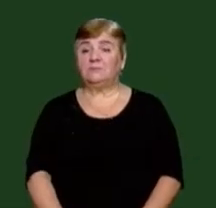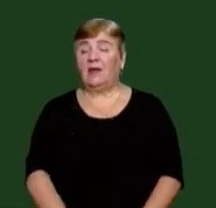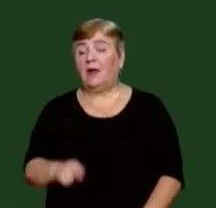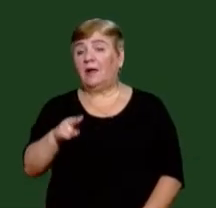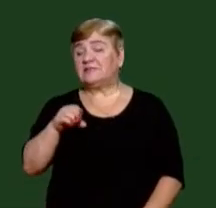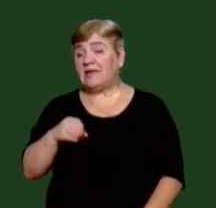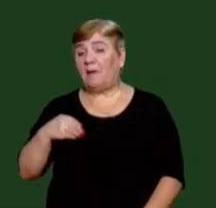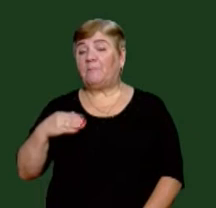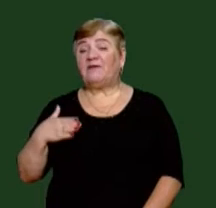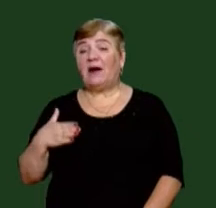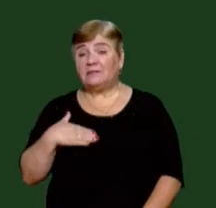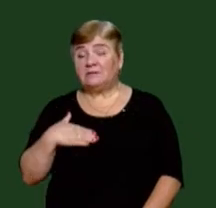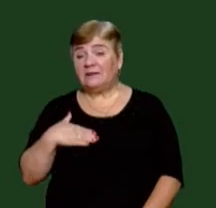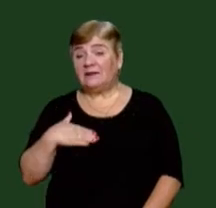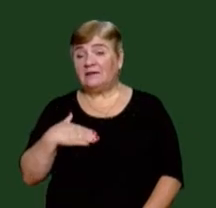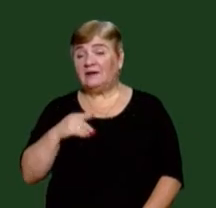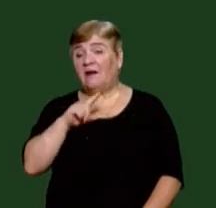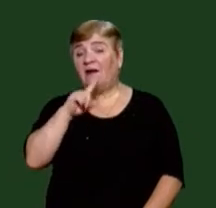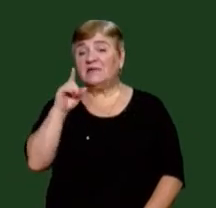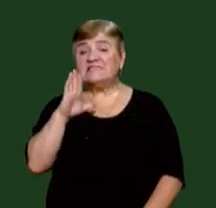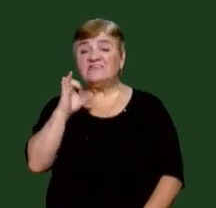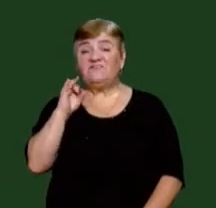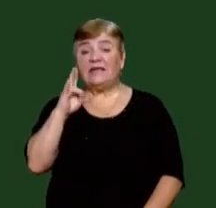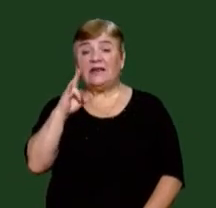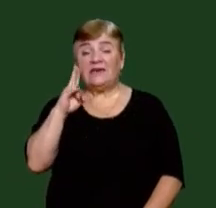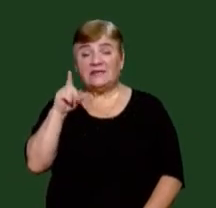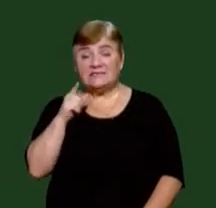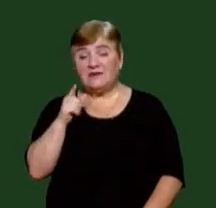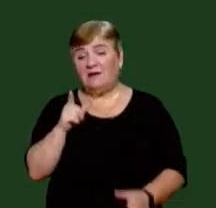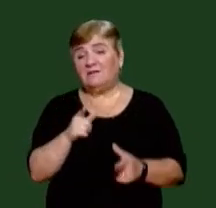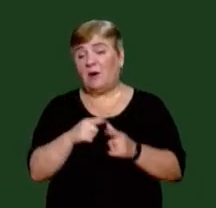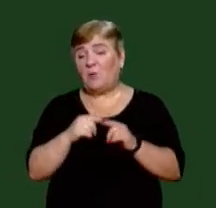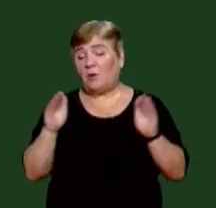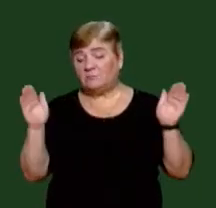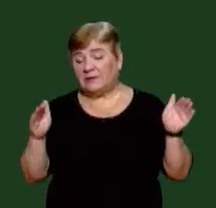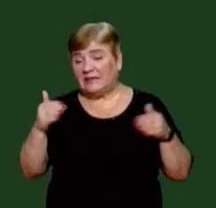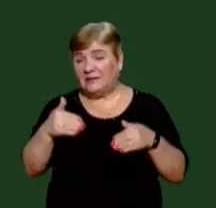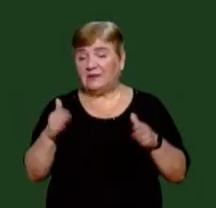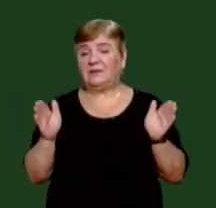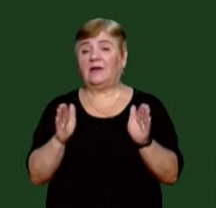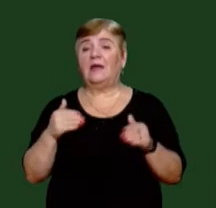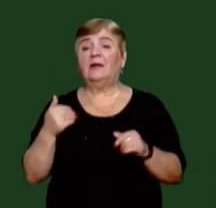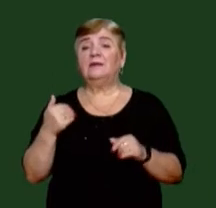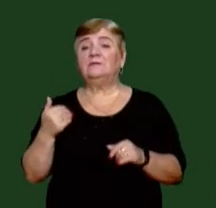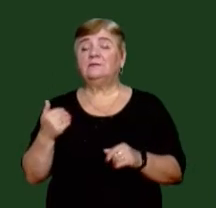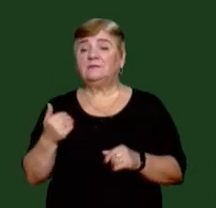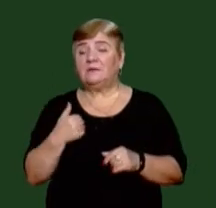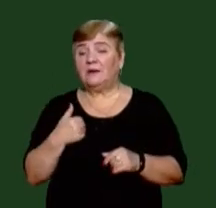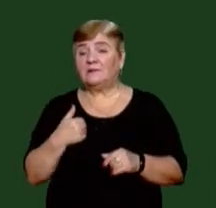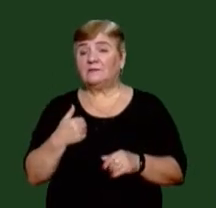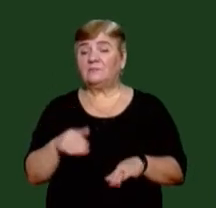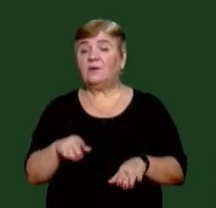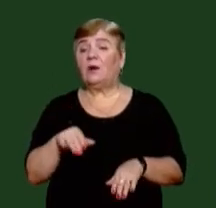приватний звіринець, не приватний, це якийсь зоопарк, збанкротував чи щось таке. Один